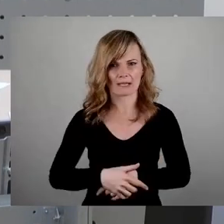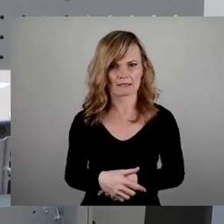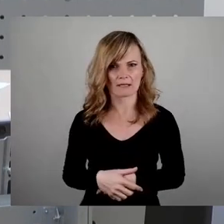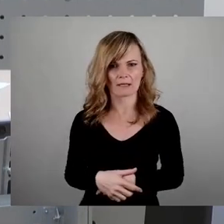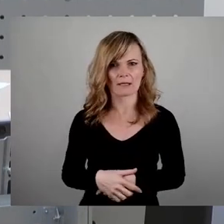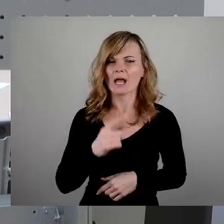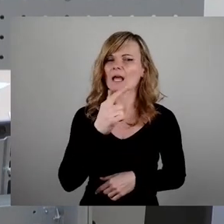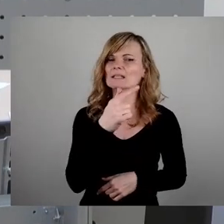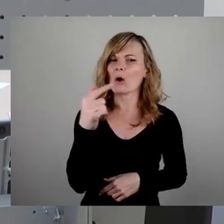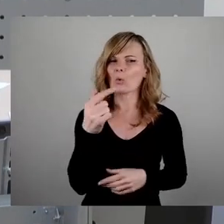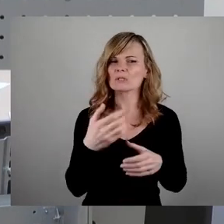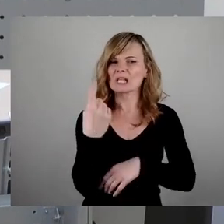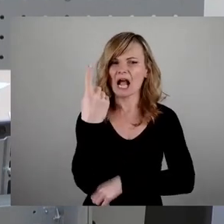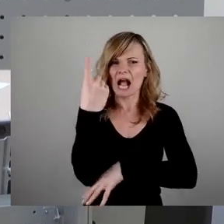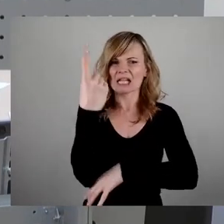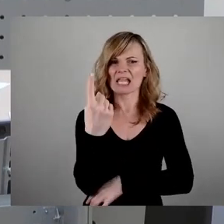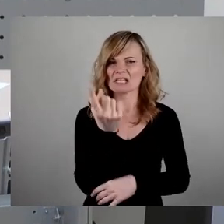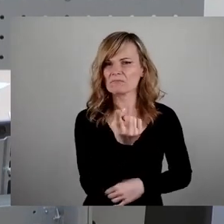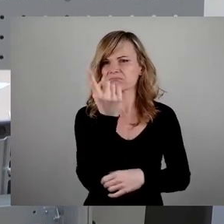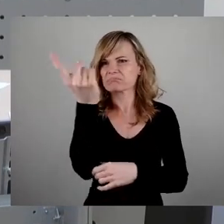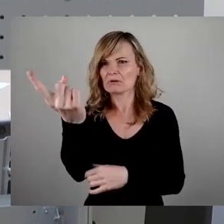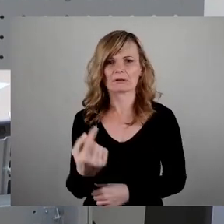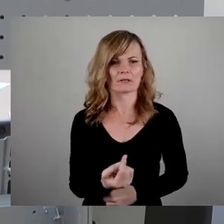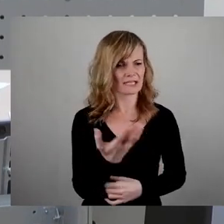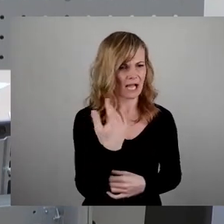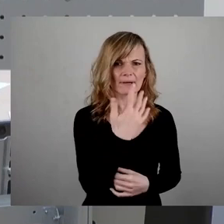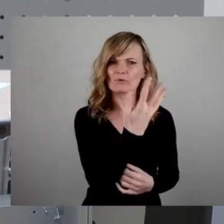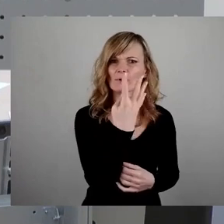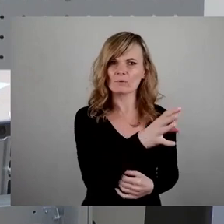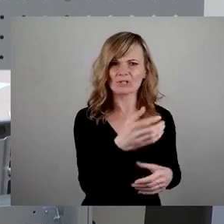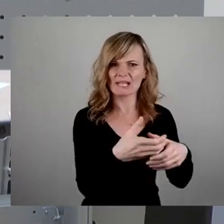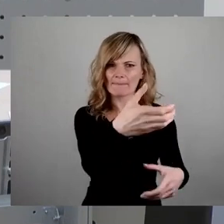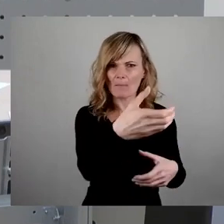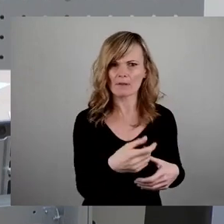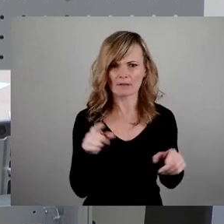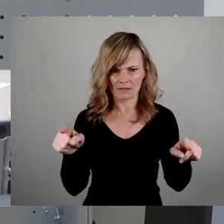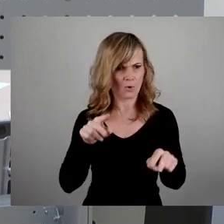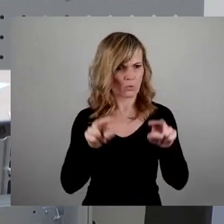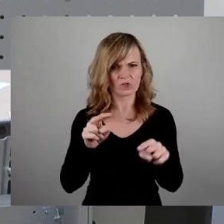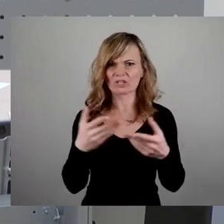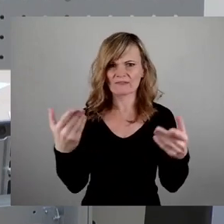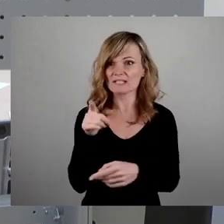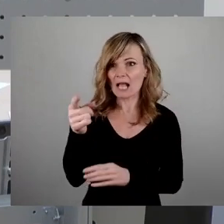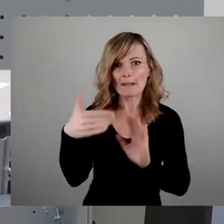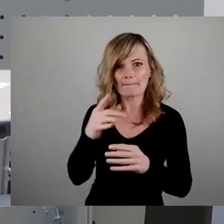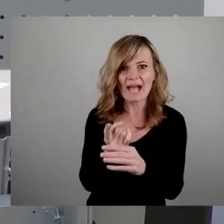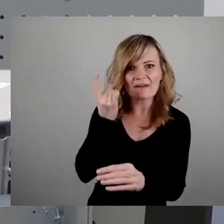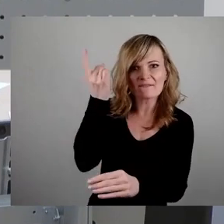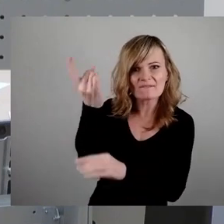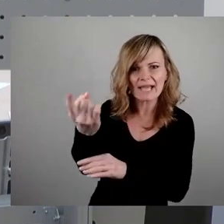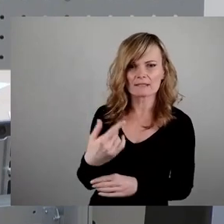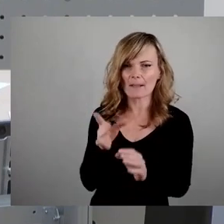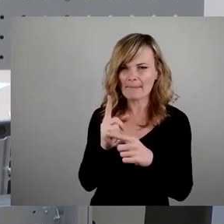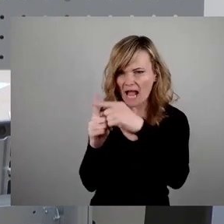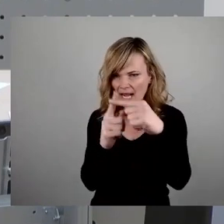-Rakete heute von einer Bombe 1945? Dass sie weiterfliegt? Dass sie genauer trifft? Dass sie diesmal die